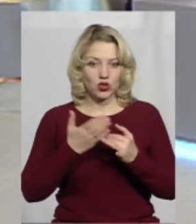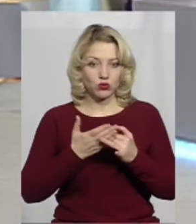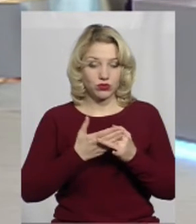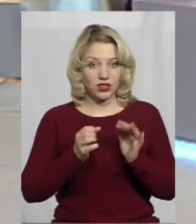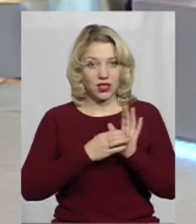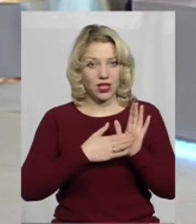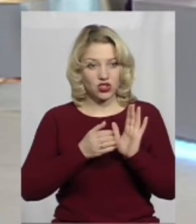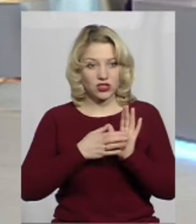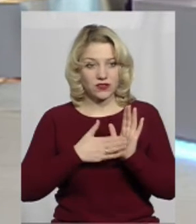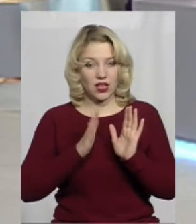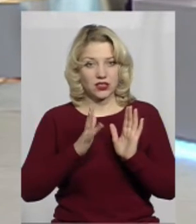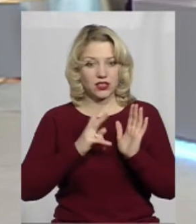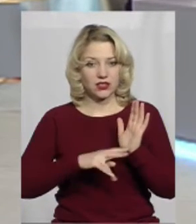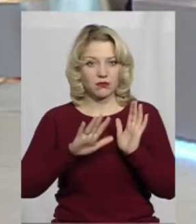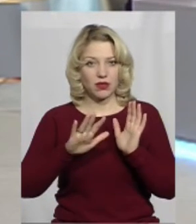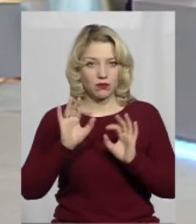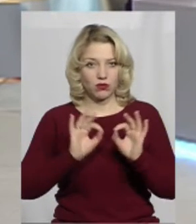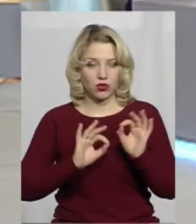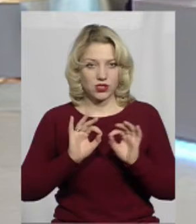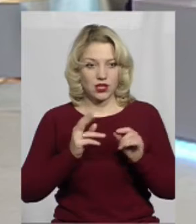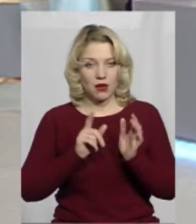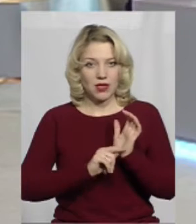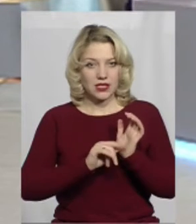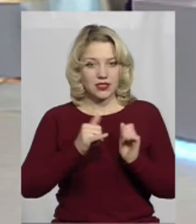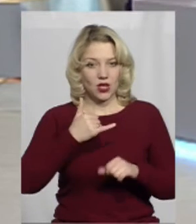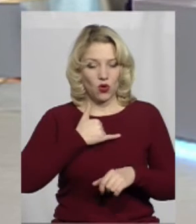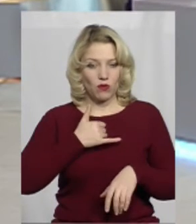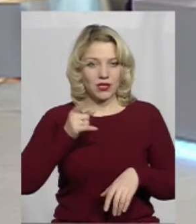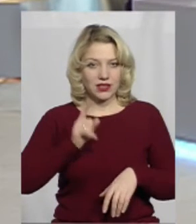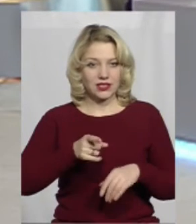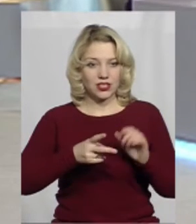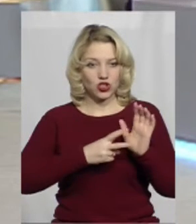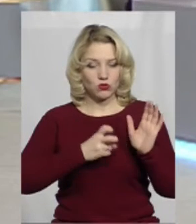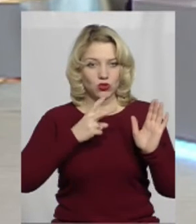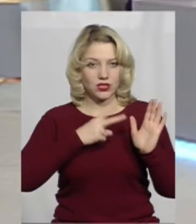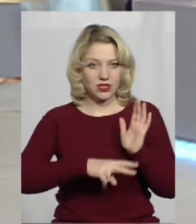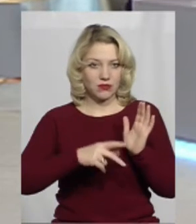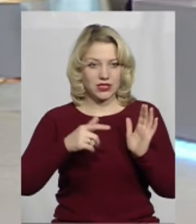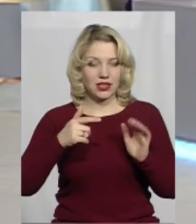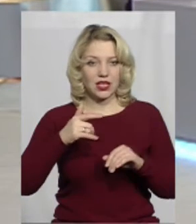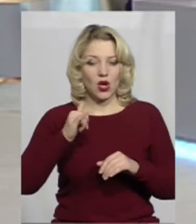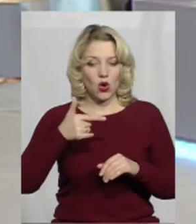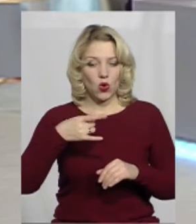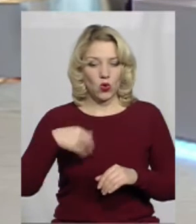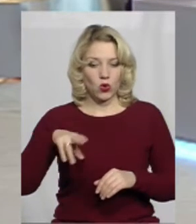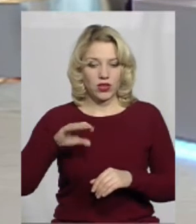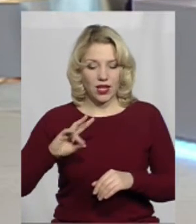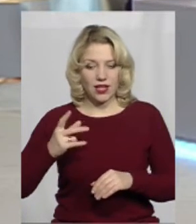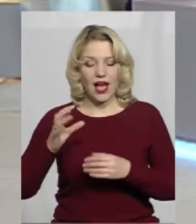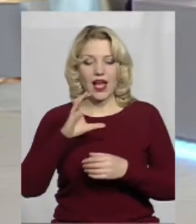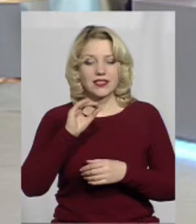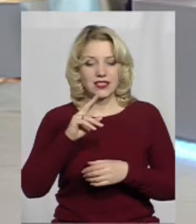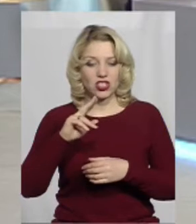субсидію насчитали тільки 75%. Пенсія в мене 1770 було десь в грудні, бо всіх